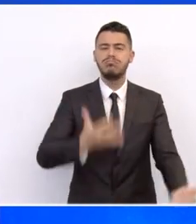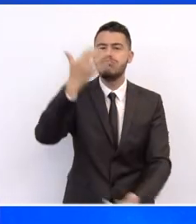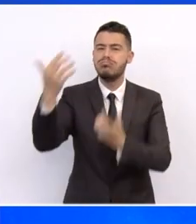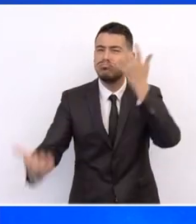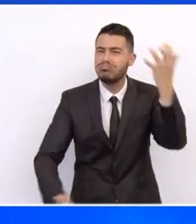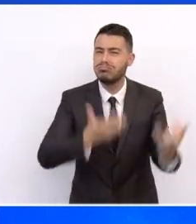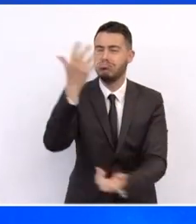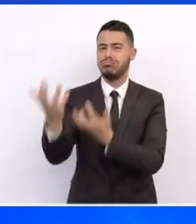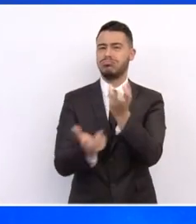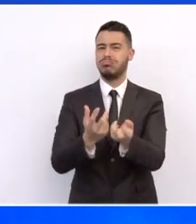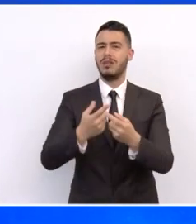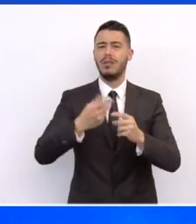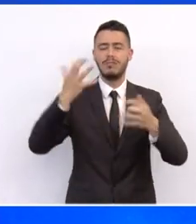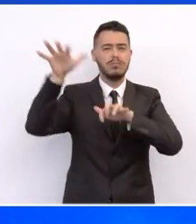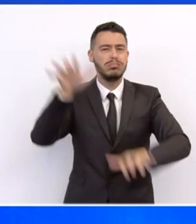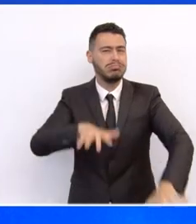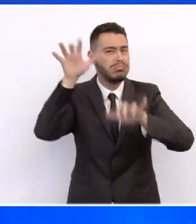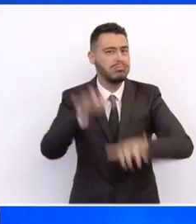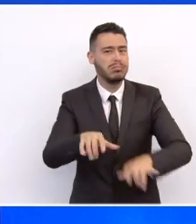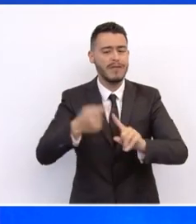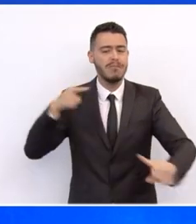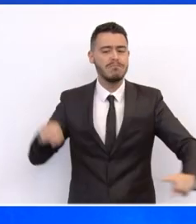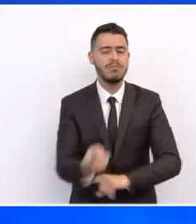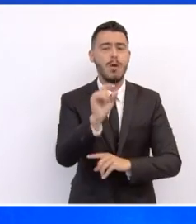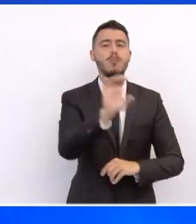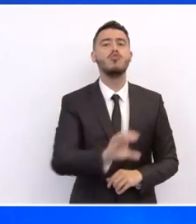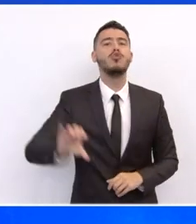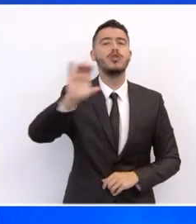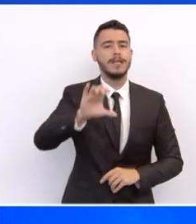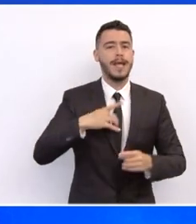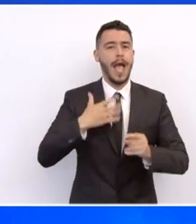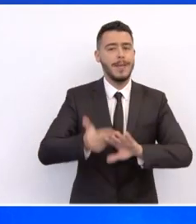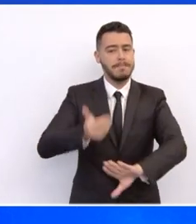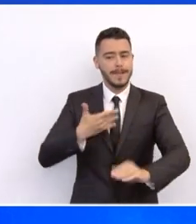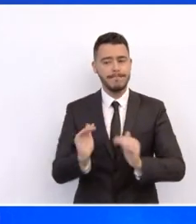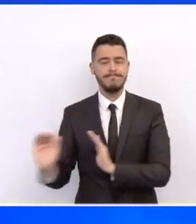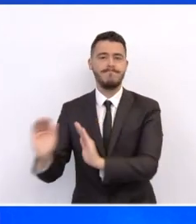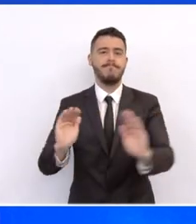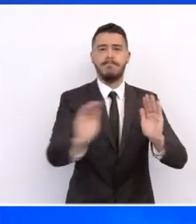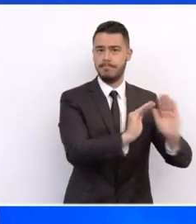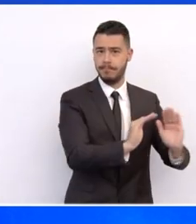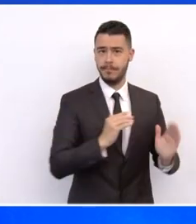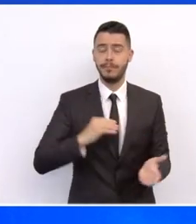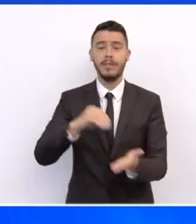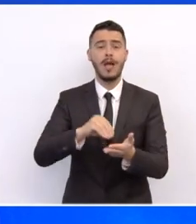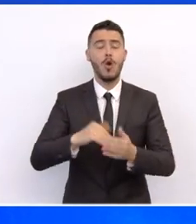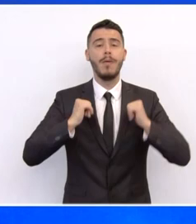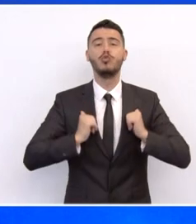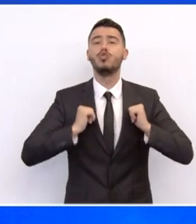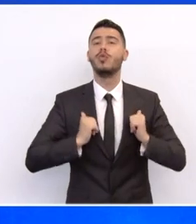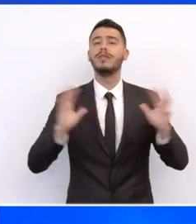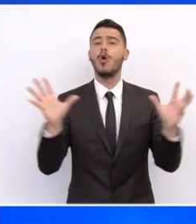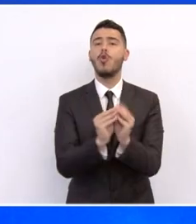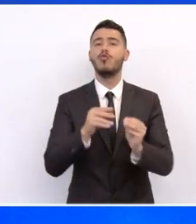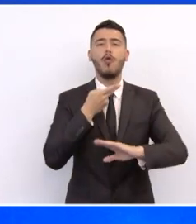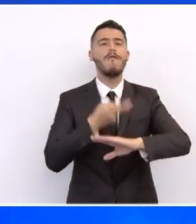απειλούν τα μνημεία μας. Επενδύσεις στον τουρισμό, και εδώ έχουμε επανεμβάσει και στον ορεινό τουρισμό, τον τουρισμό υγείας, την αξιοποίηση